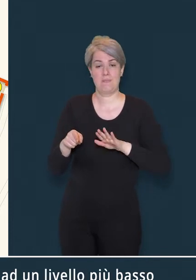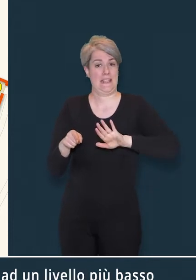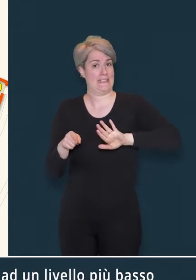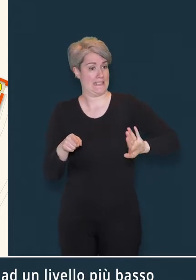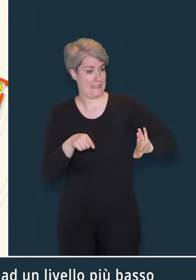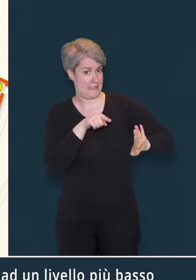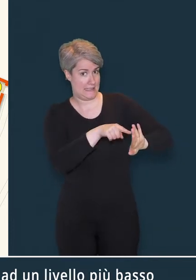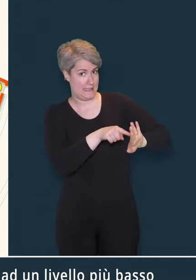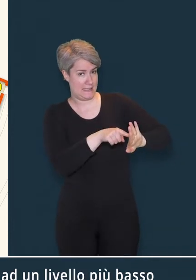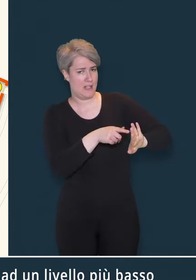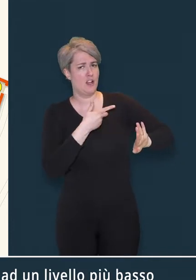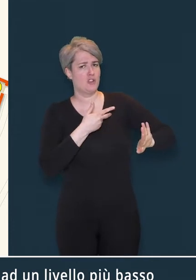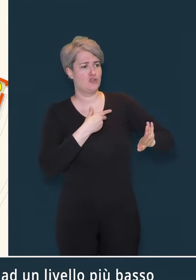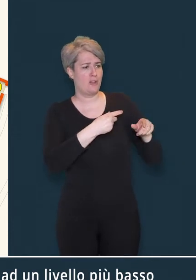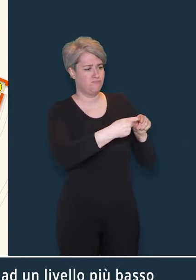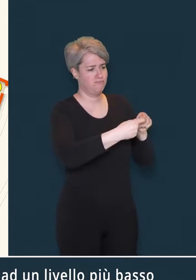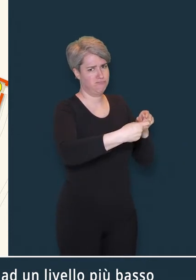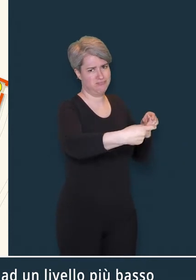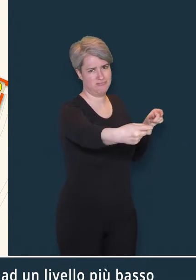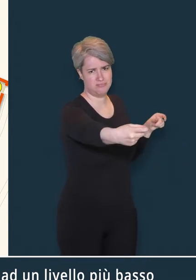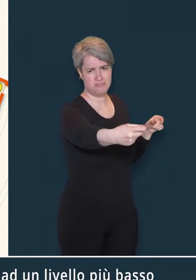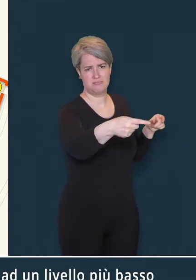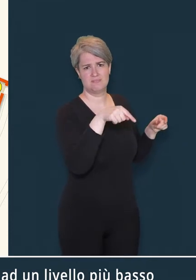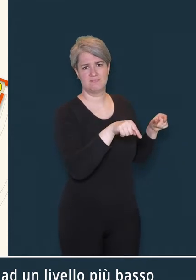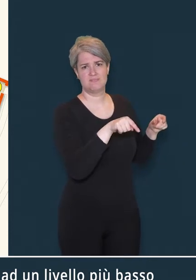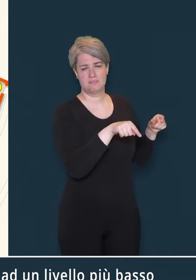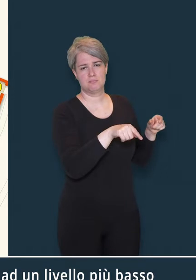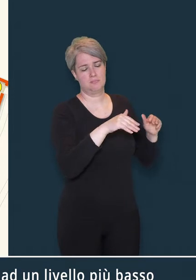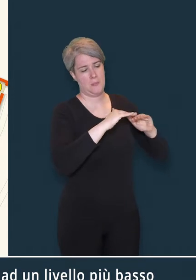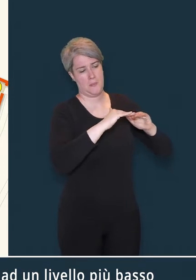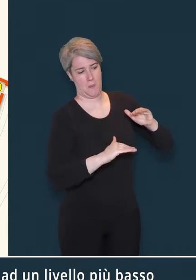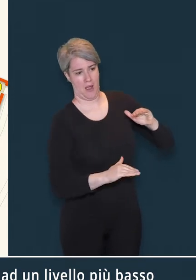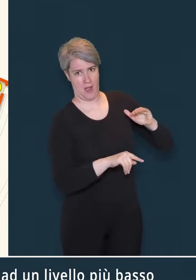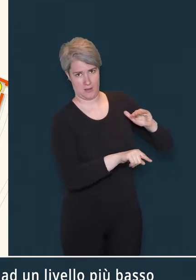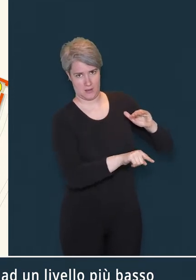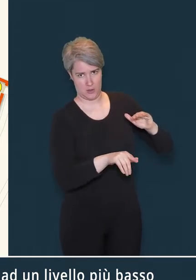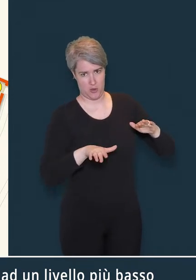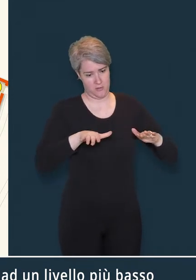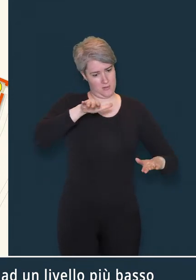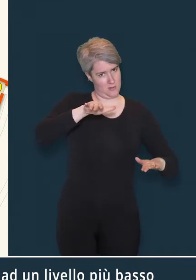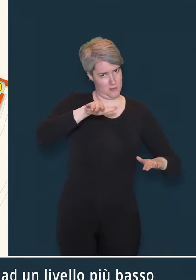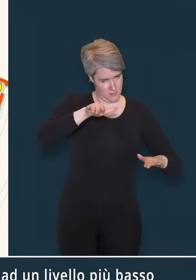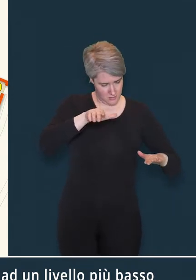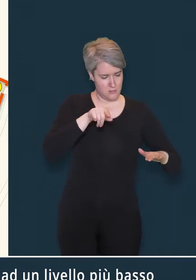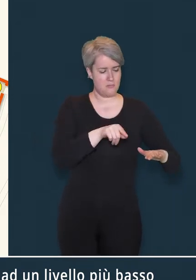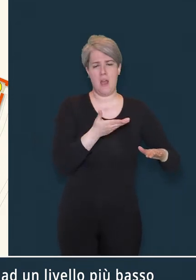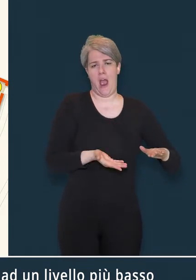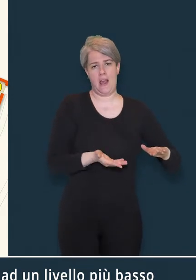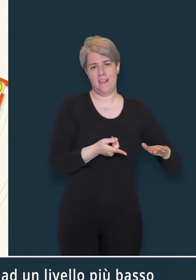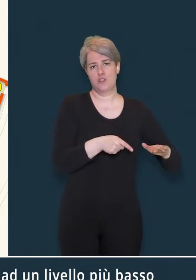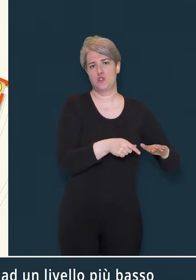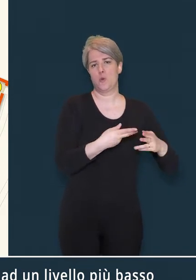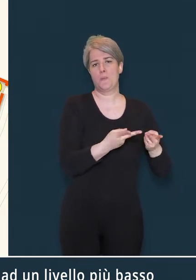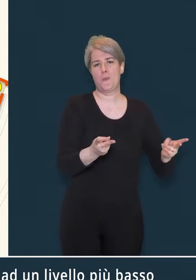Sulla sinistra c'è un più stretto terrazzamento, ad un livello più basso, attualmente chiuso al